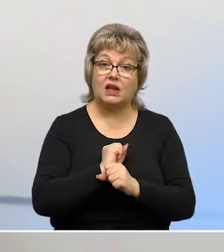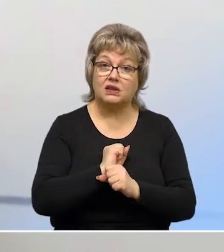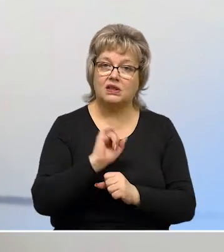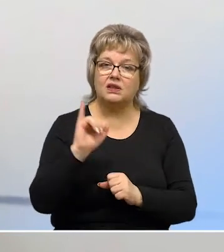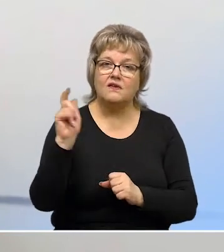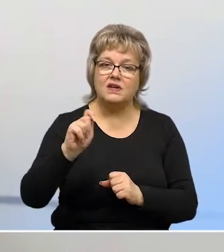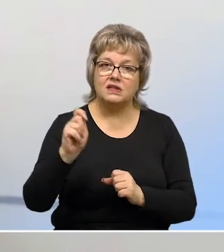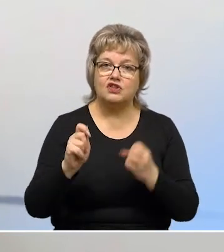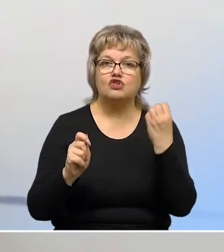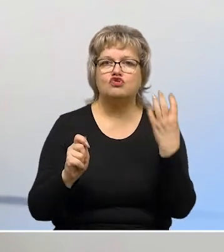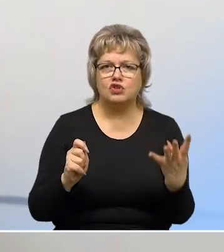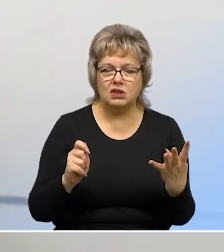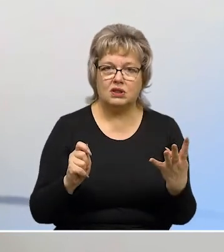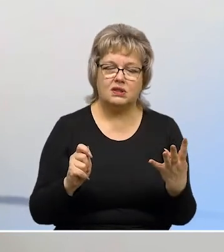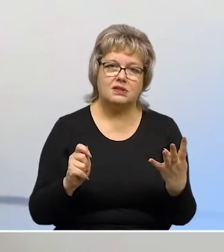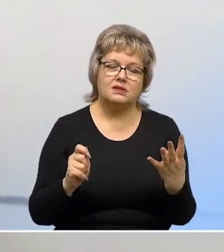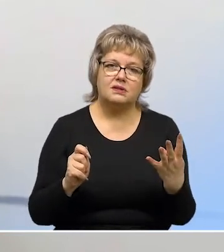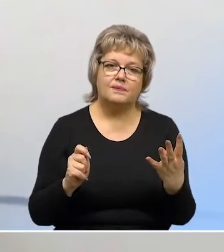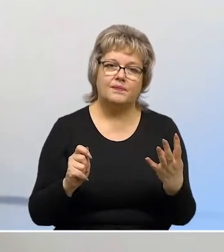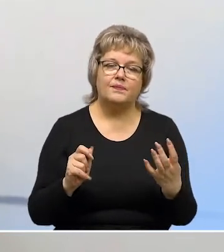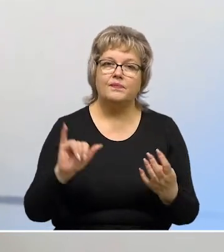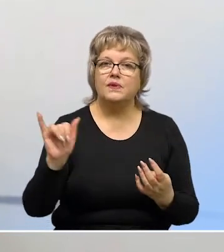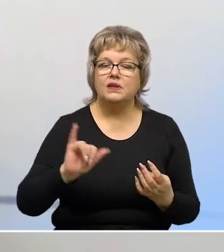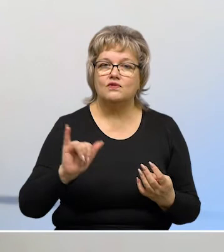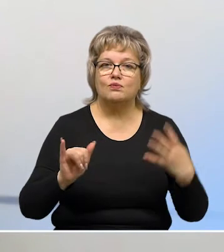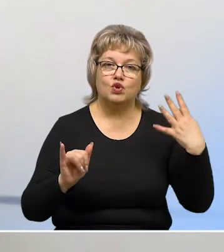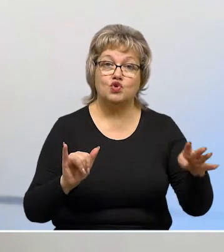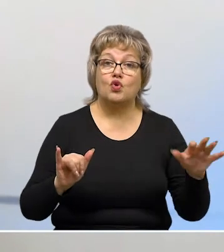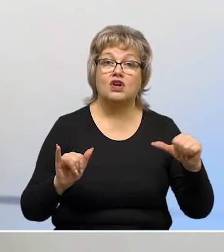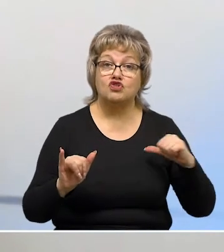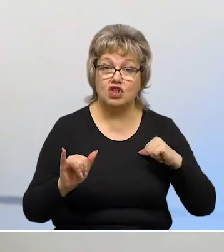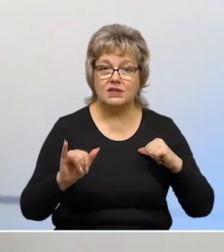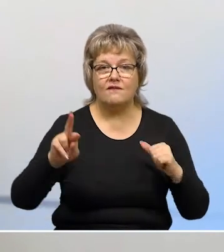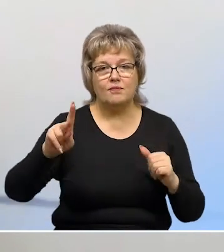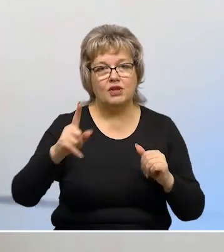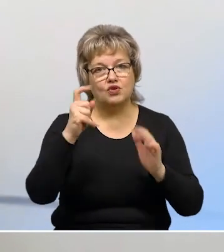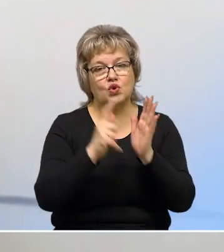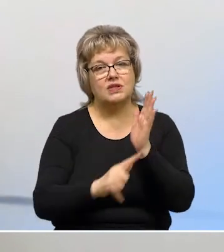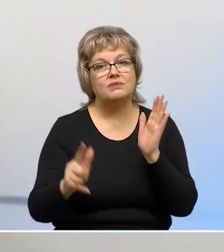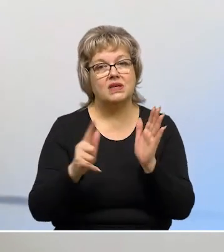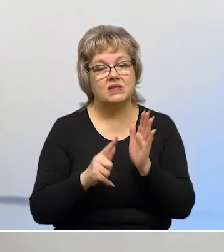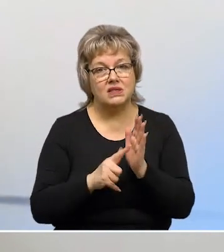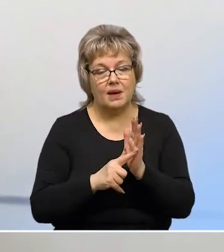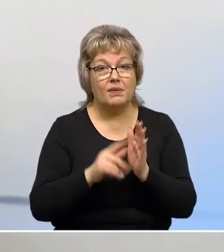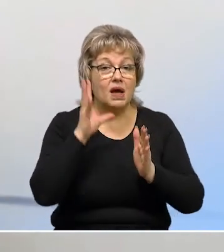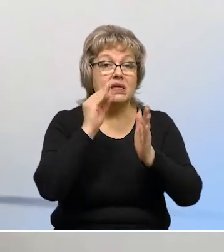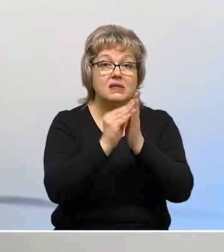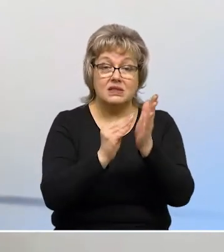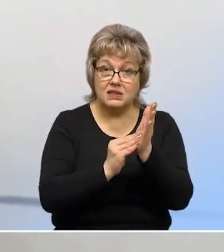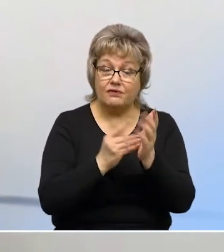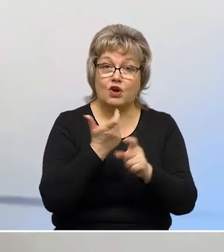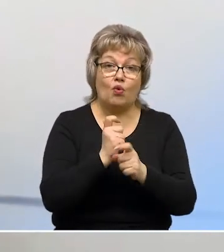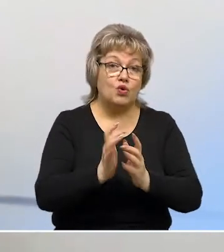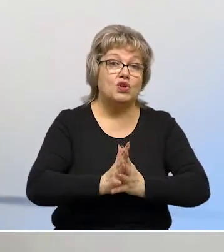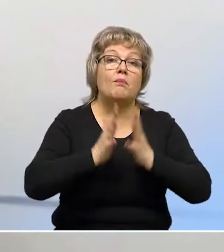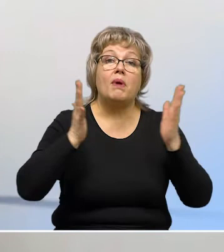выходные, воскресенье 14, в субботу 46, в пятницу 177. То есть цифры